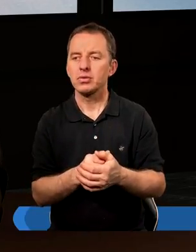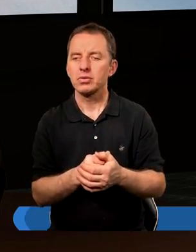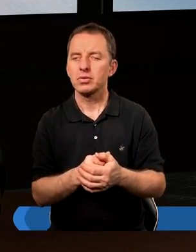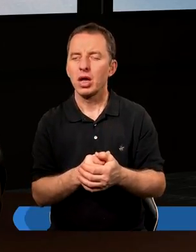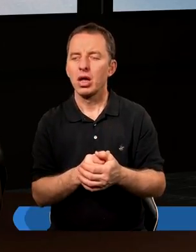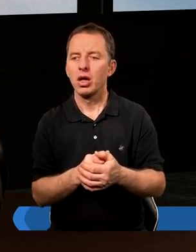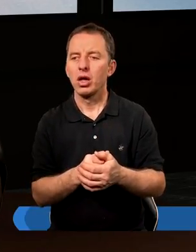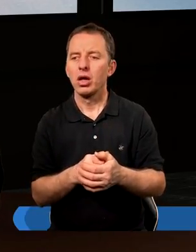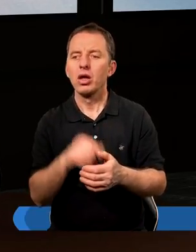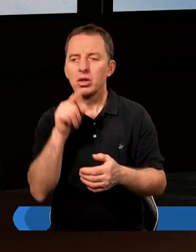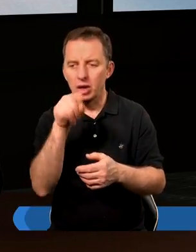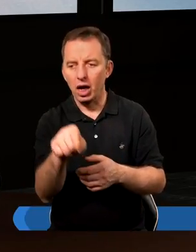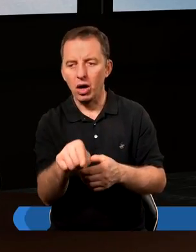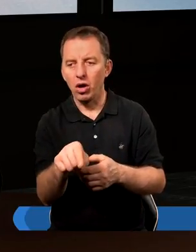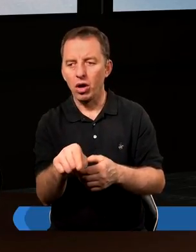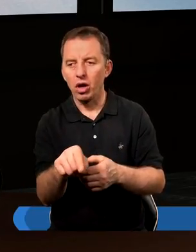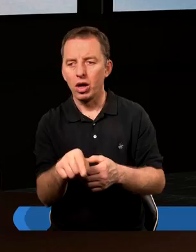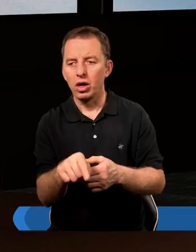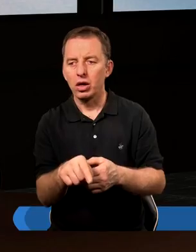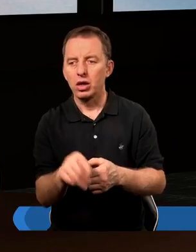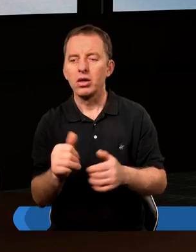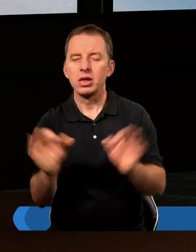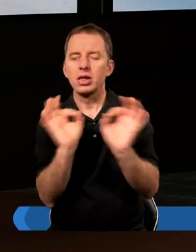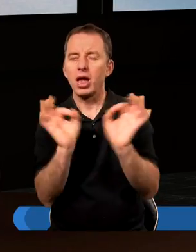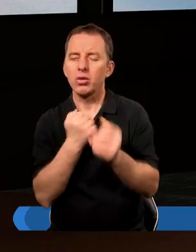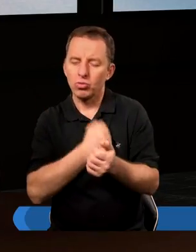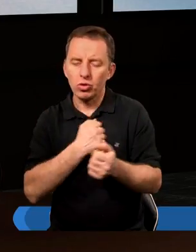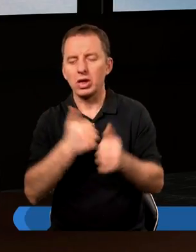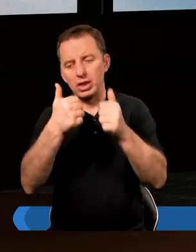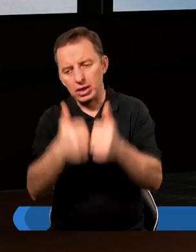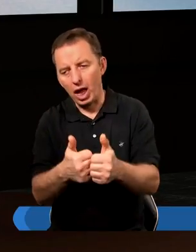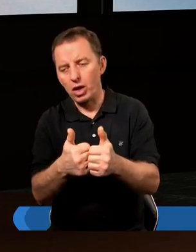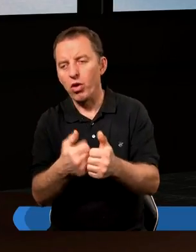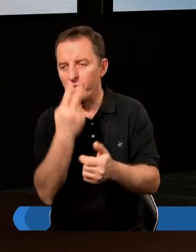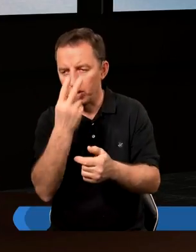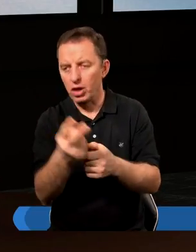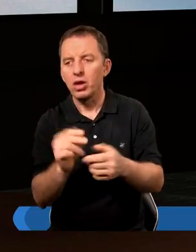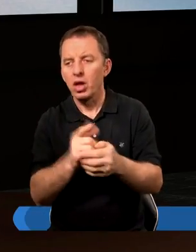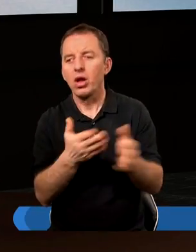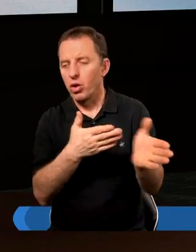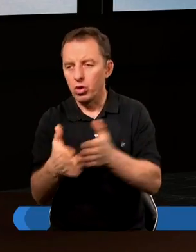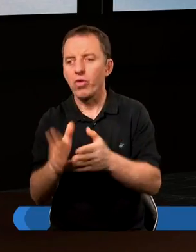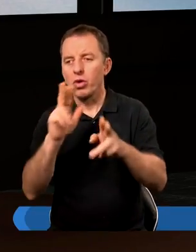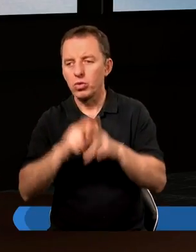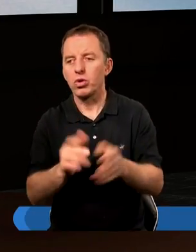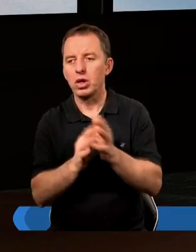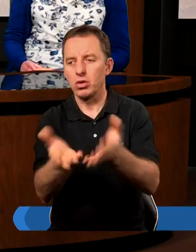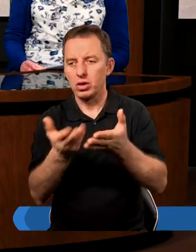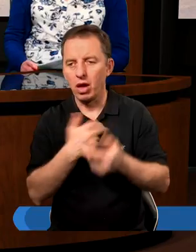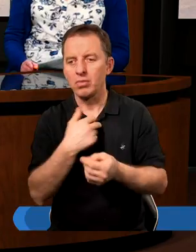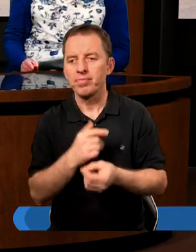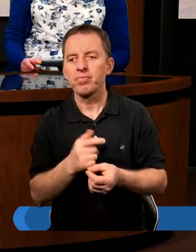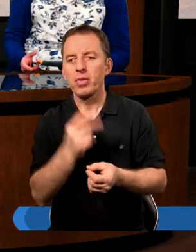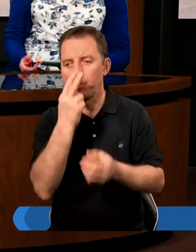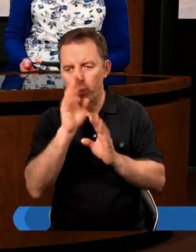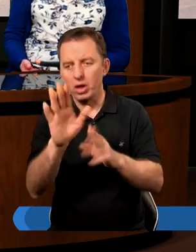i wyprowadzić go z tego tragicznego stanu z punktu widzenia oczywiście duchowego, w którym się znalazł. Pan